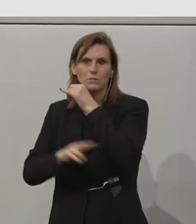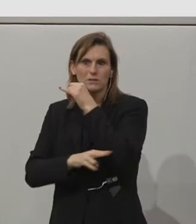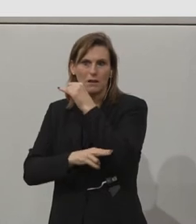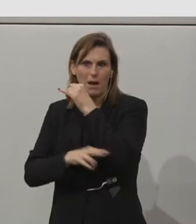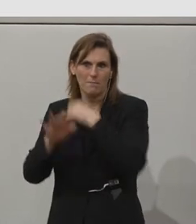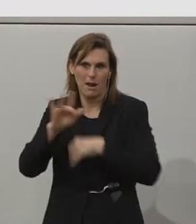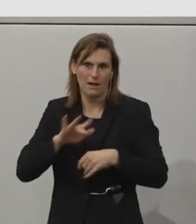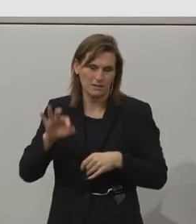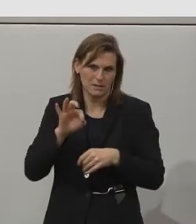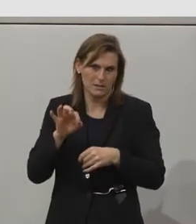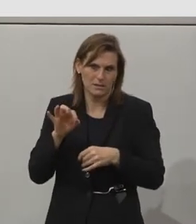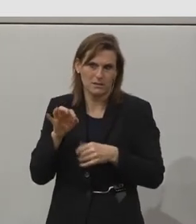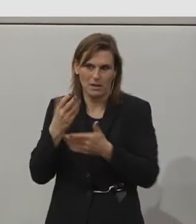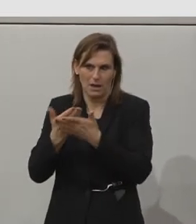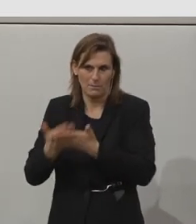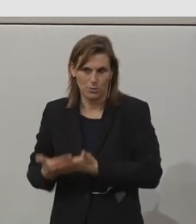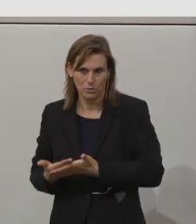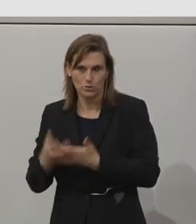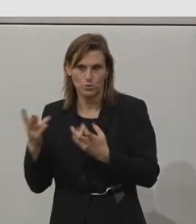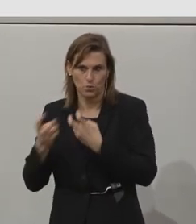Praktikumsplätze oder Lehrbetriebe anbieten.